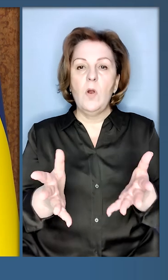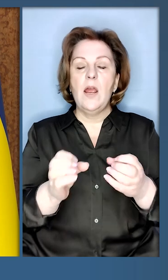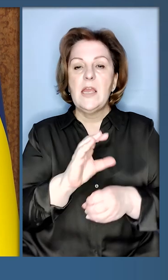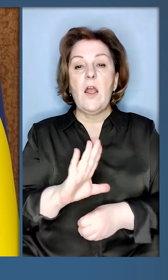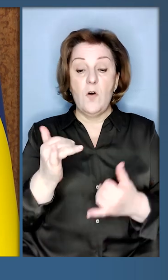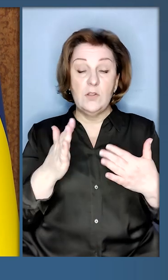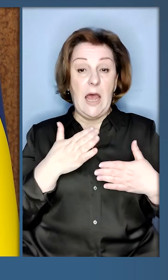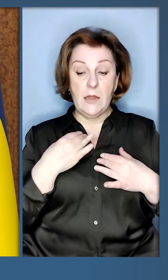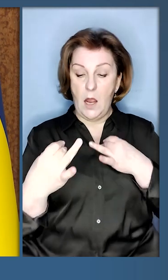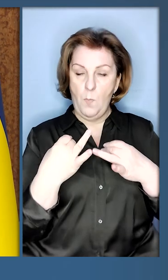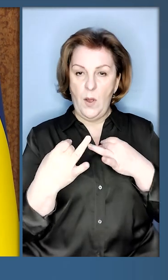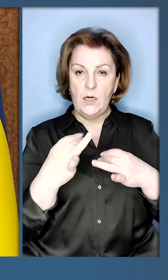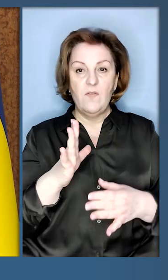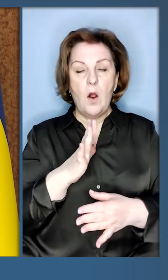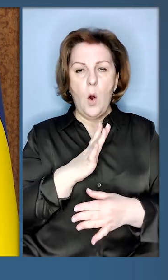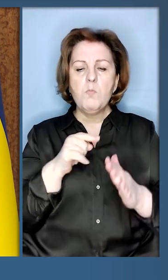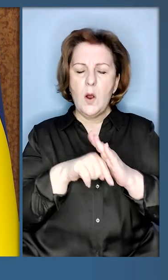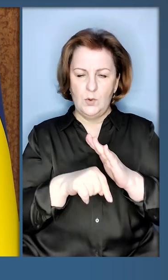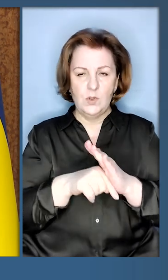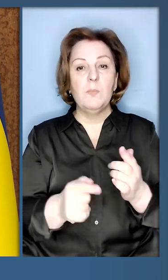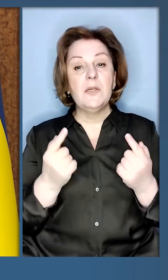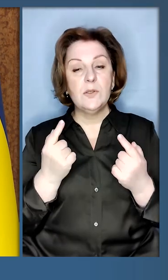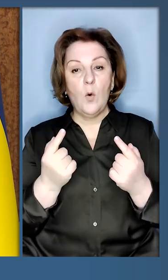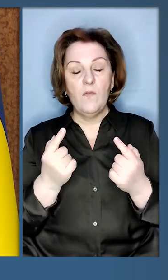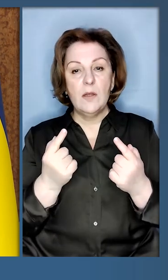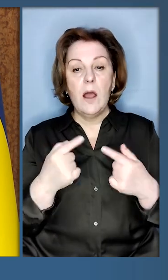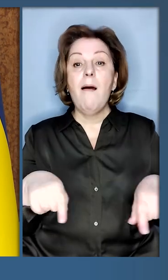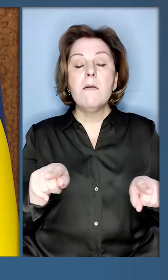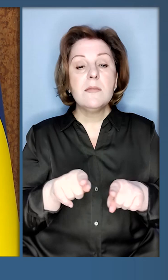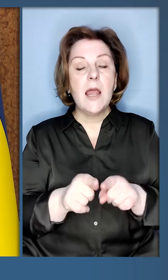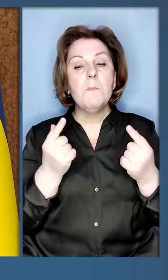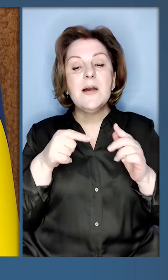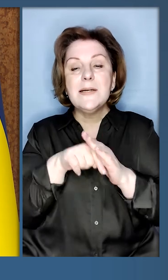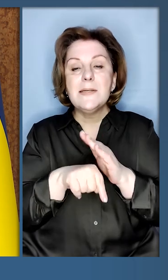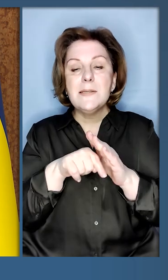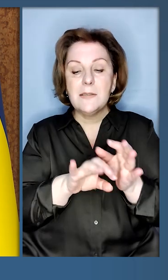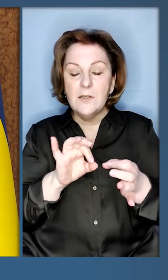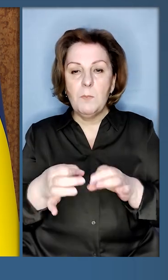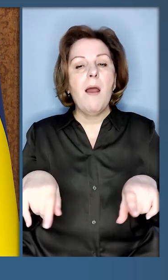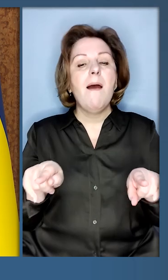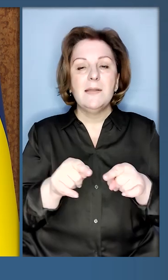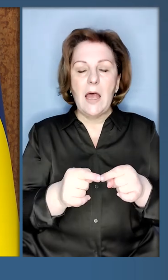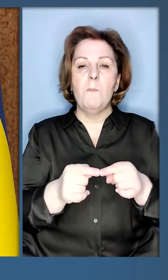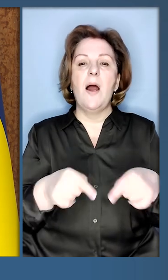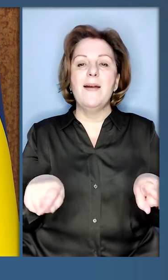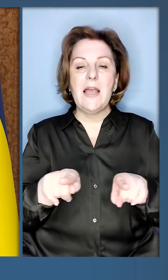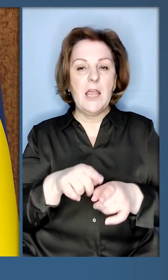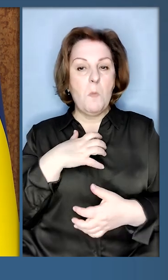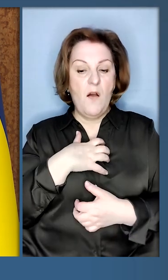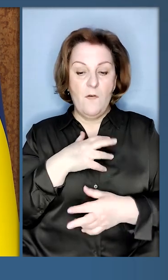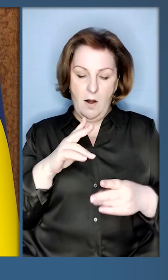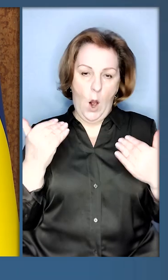наші переговори були змістовними, такими змістовними і саме такими важливими,